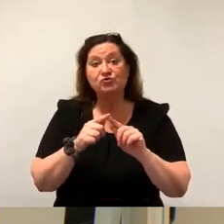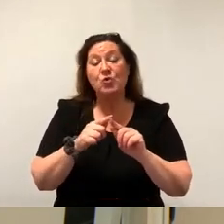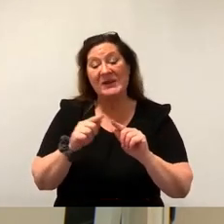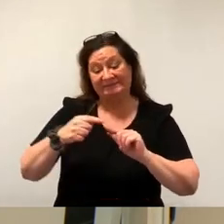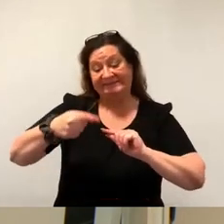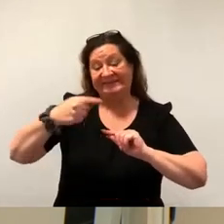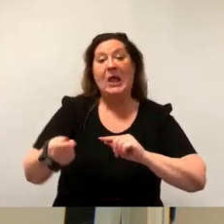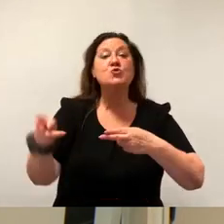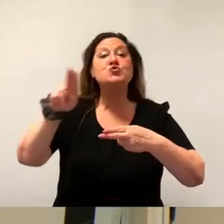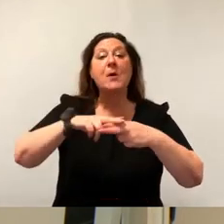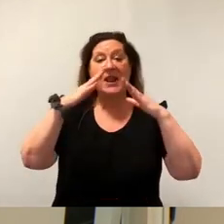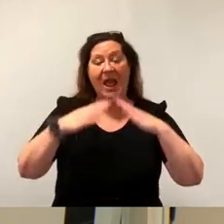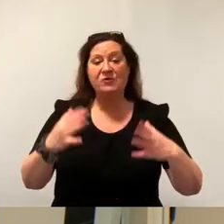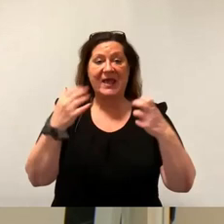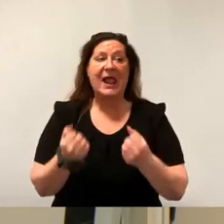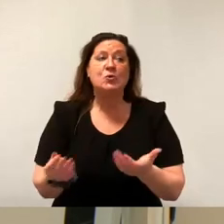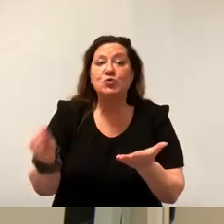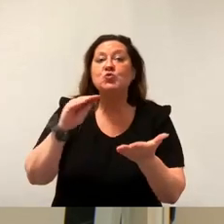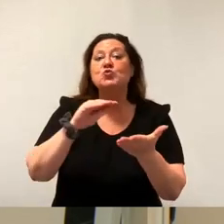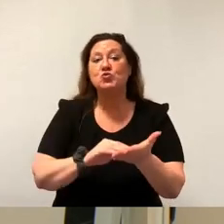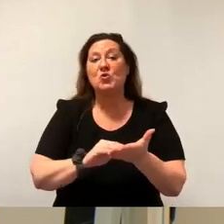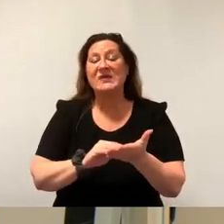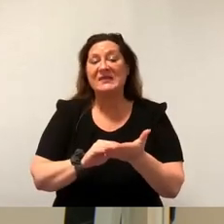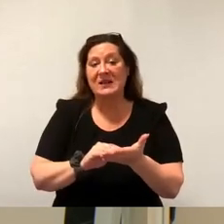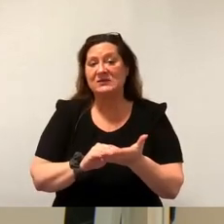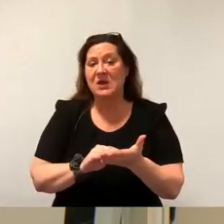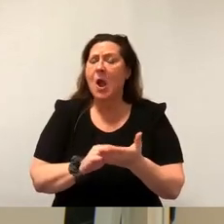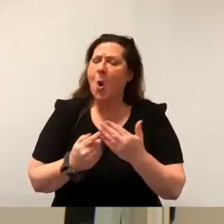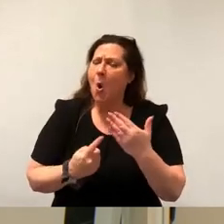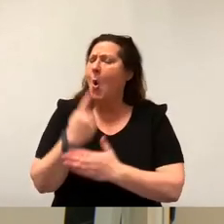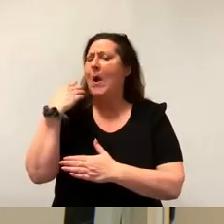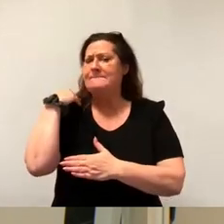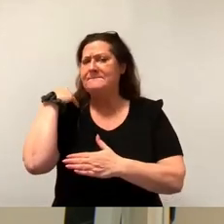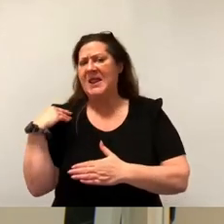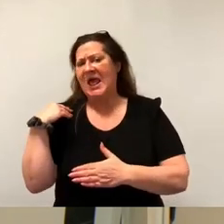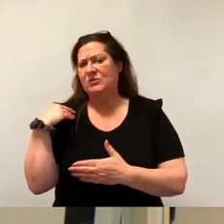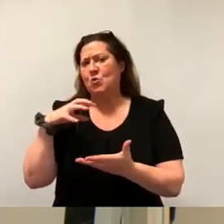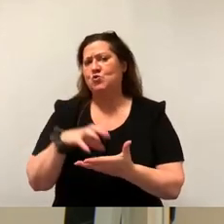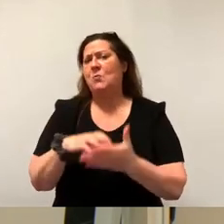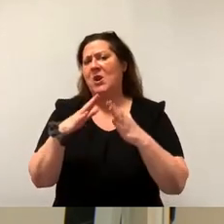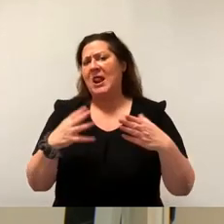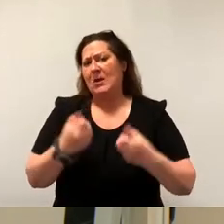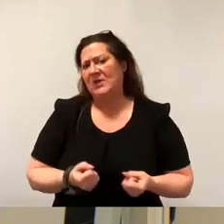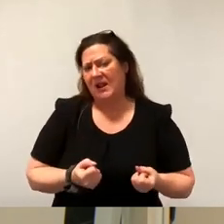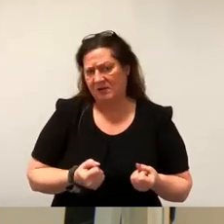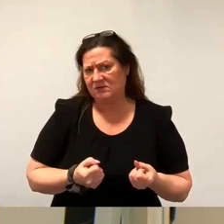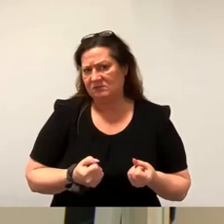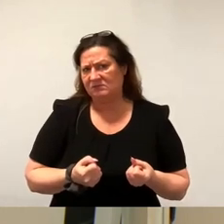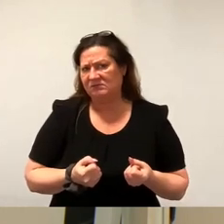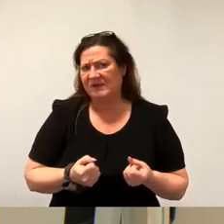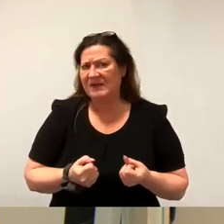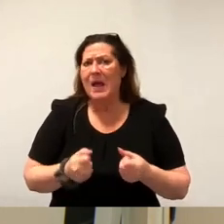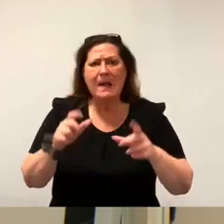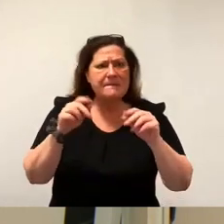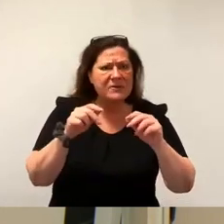zusätzliche erhebliche Belastungen für den Kommunalhaushalt und das wahrscheinlich dauerhaft. Damit werden Spielräume für